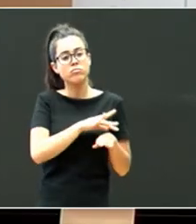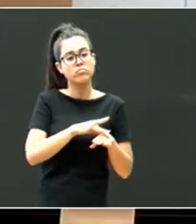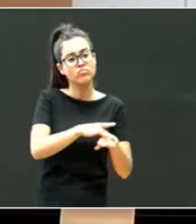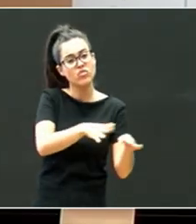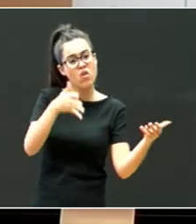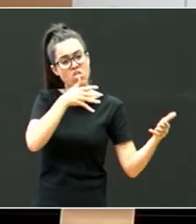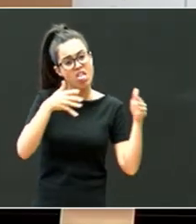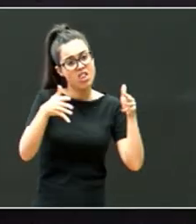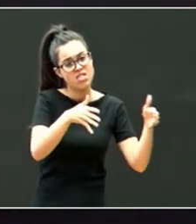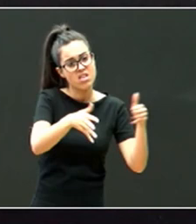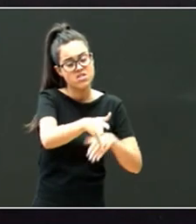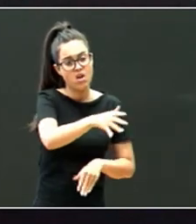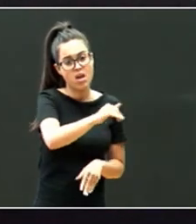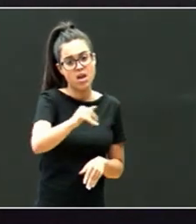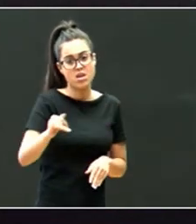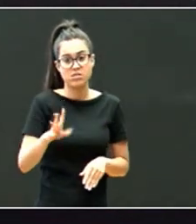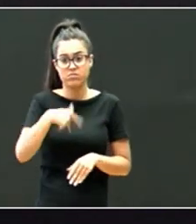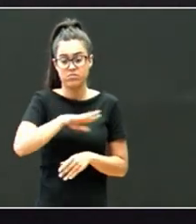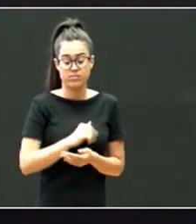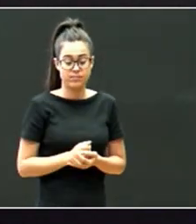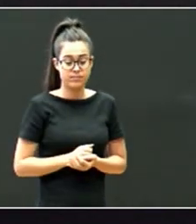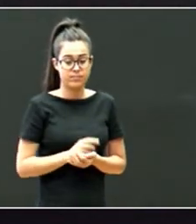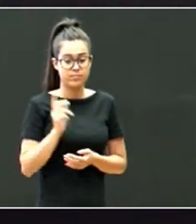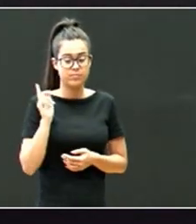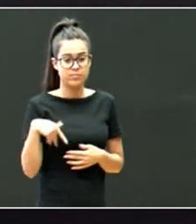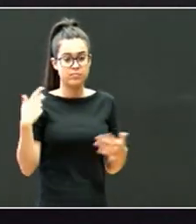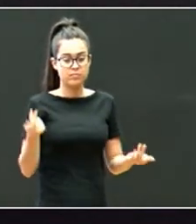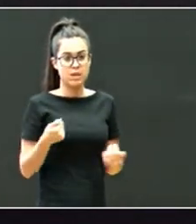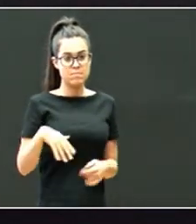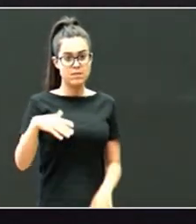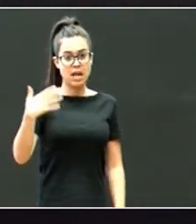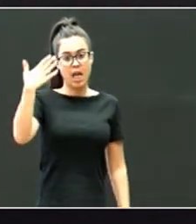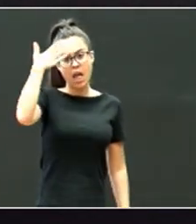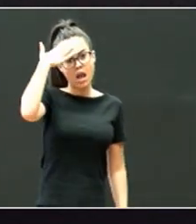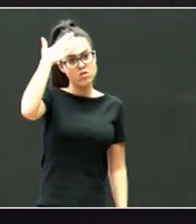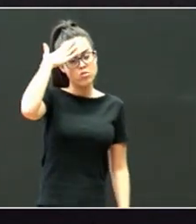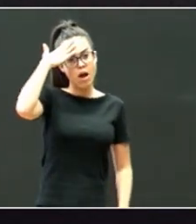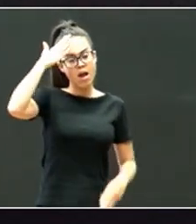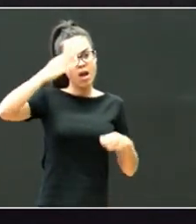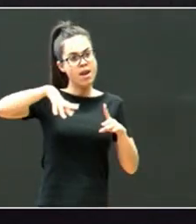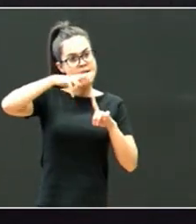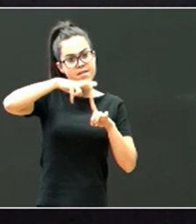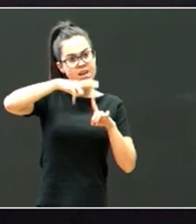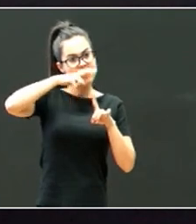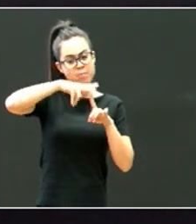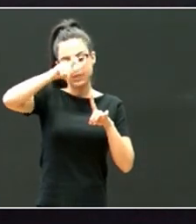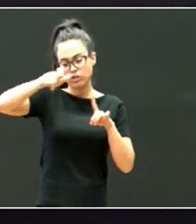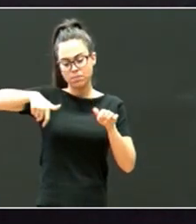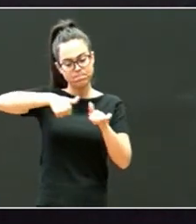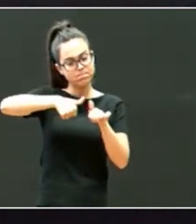orientazioak, eta, tutoretsa, eta, eldu baten, referentzia, ezinbestekoa, eta, gero,